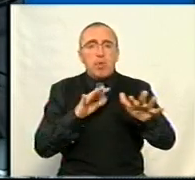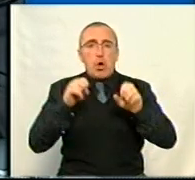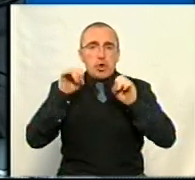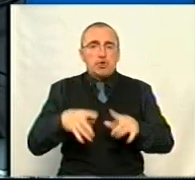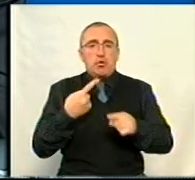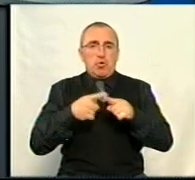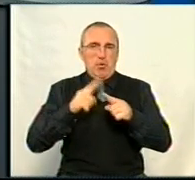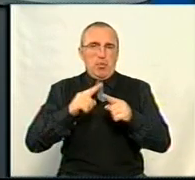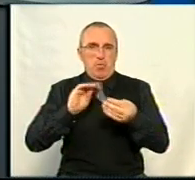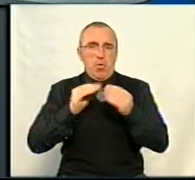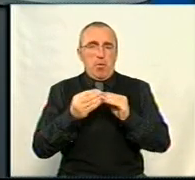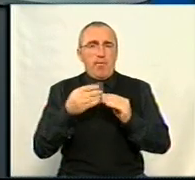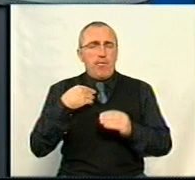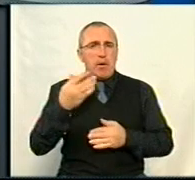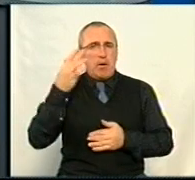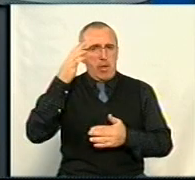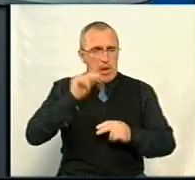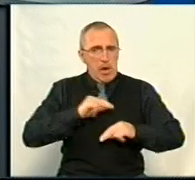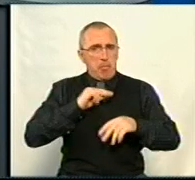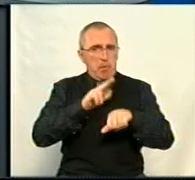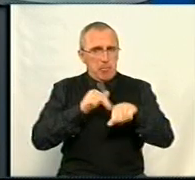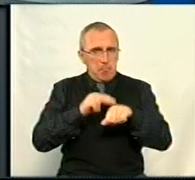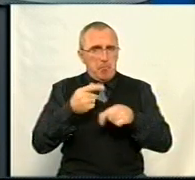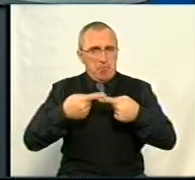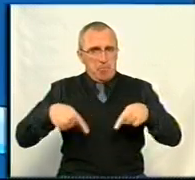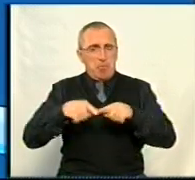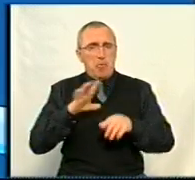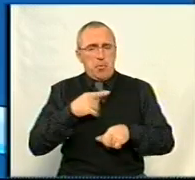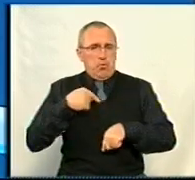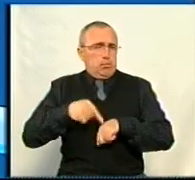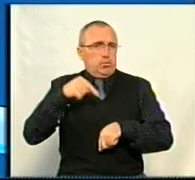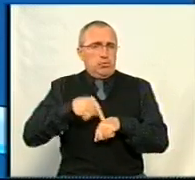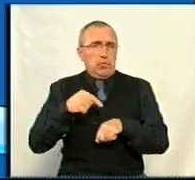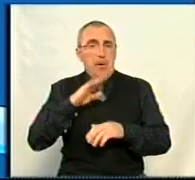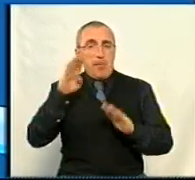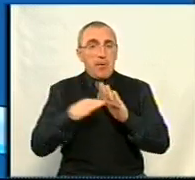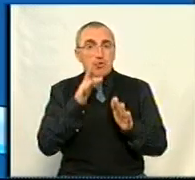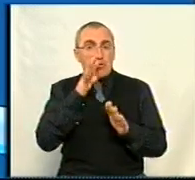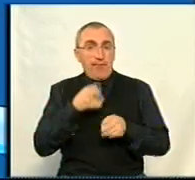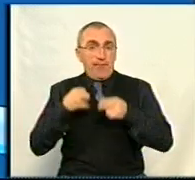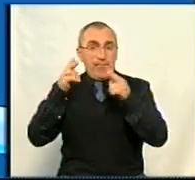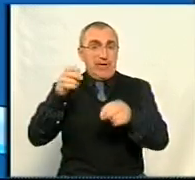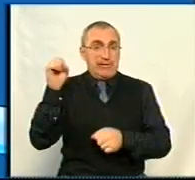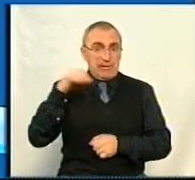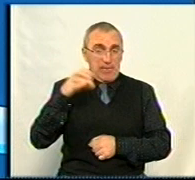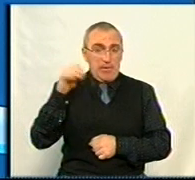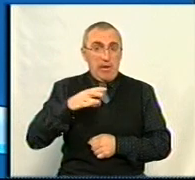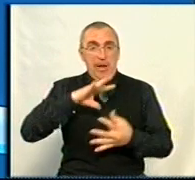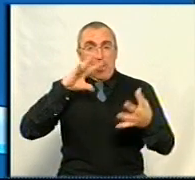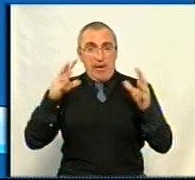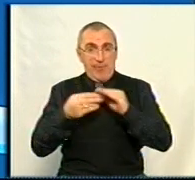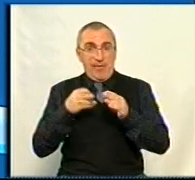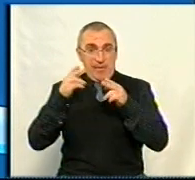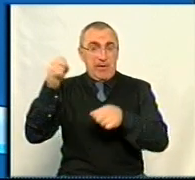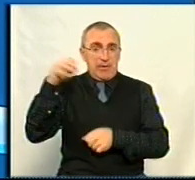проблеми в майбутньому. Ви працювали у правоохоронних органах, і в мене було особисте відчуття, що під час візиту у Світловодськ, по результатах візиту